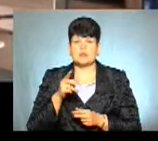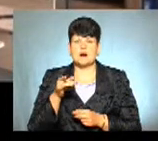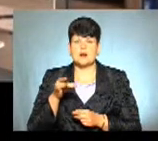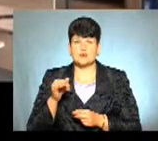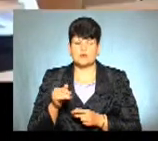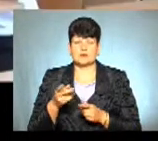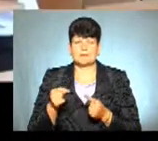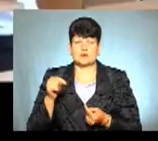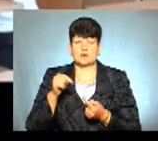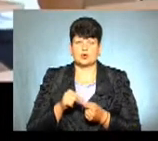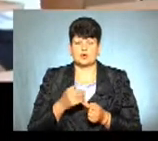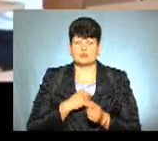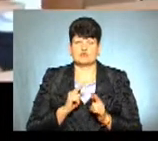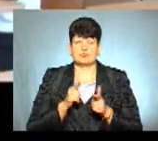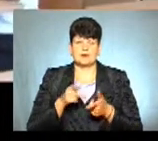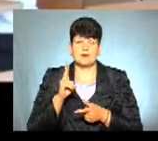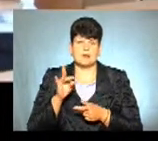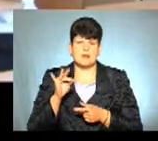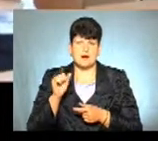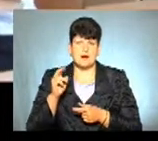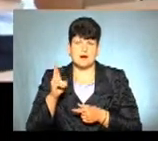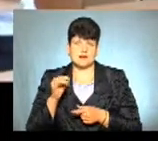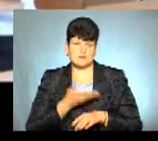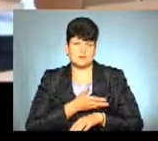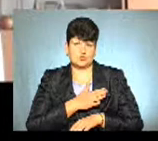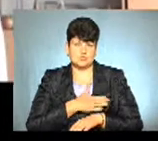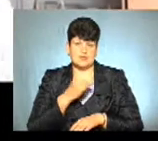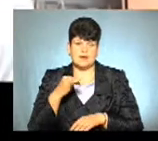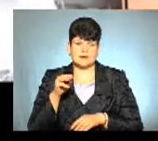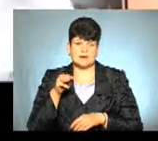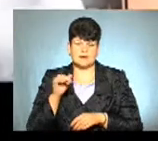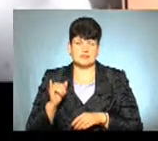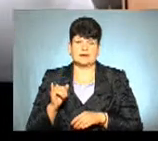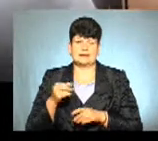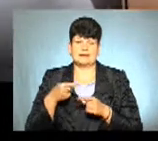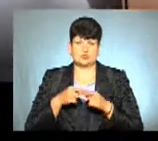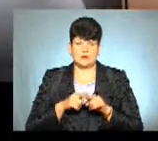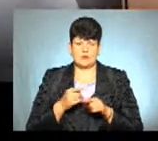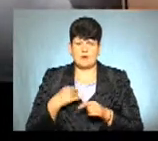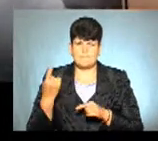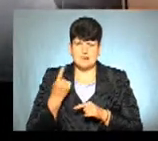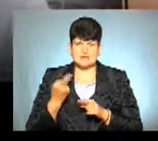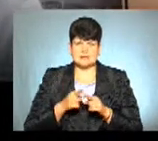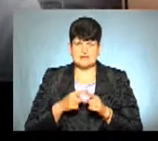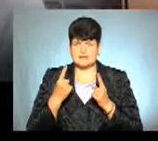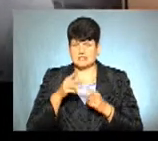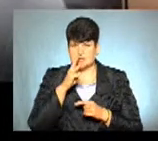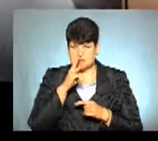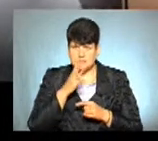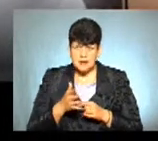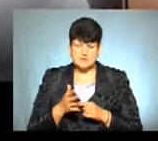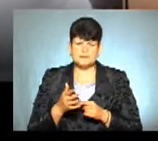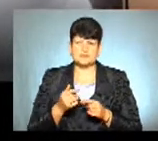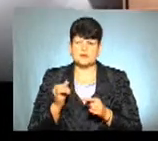до вступу до Краківської академії на спеціальність IT-технології. Моєю першою мотивацією це були високі зарплати і взагалі